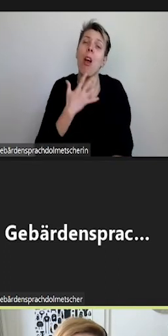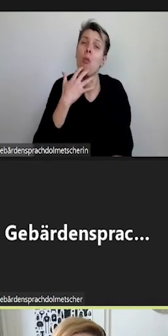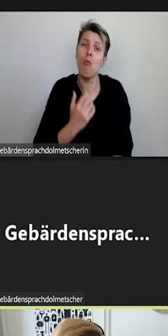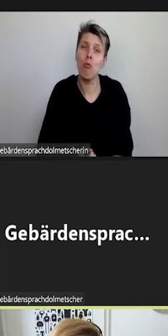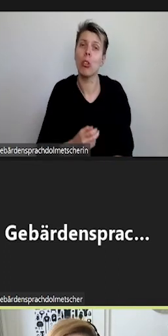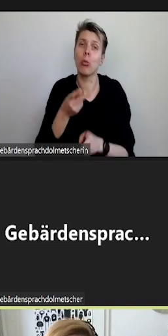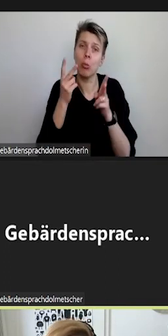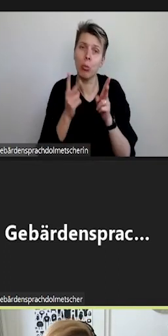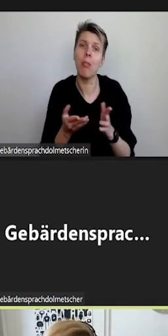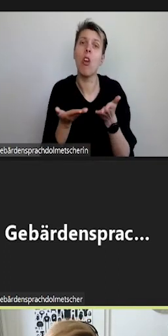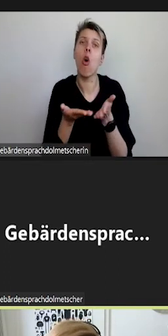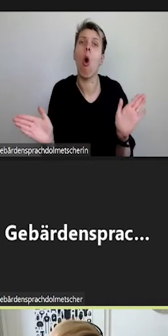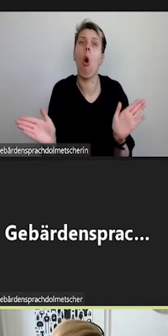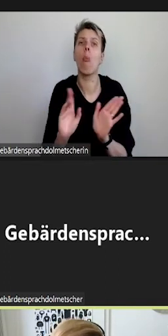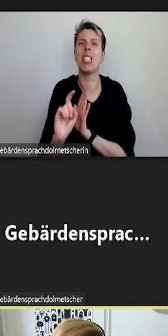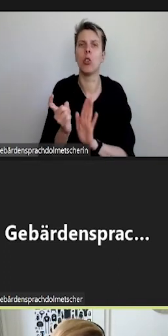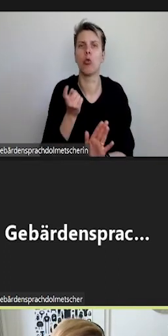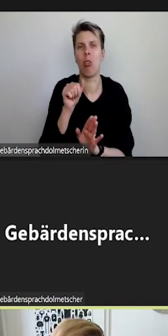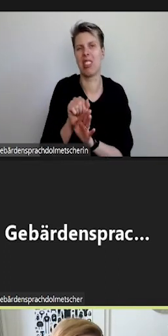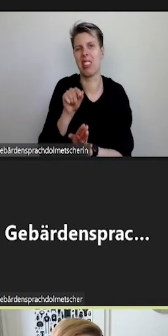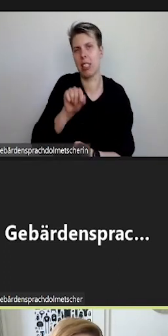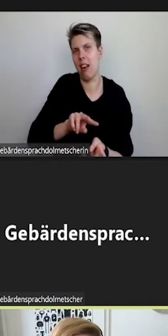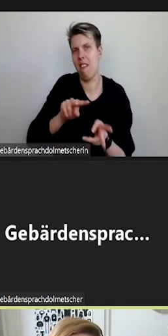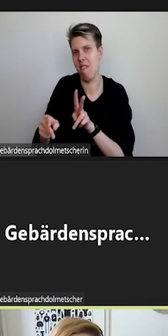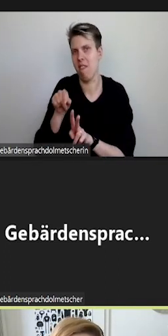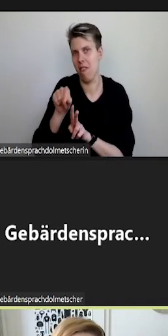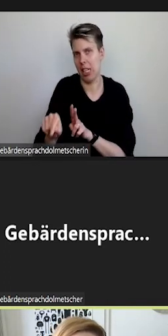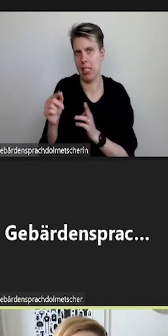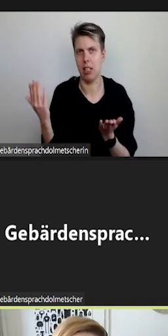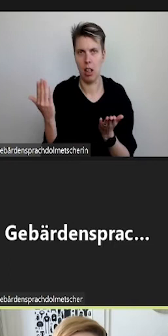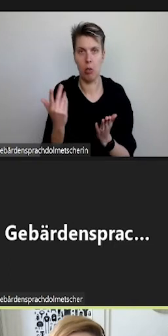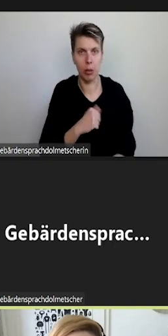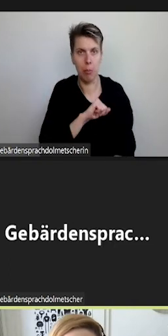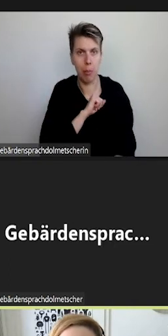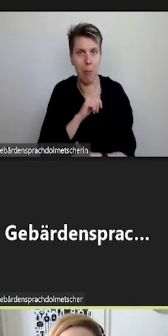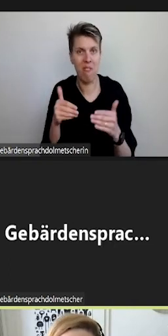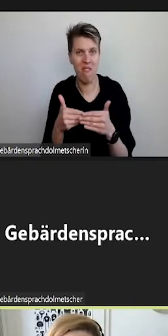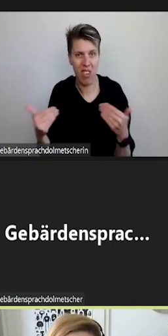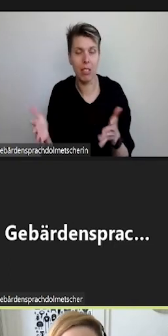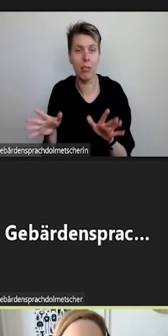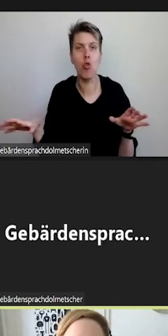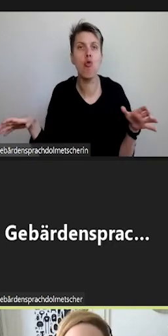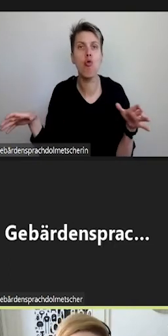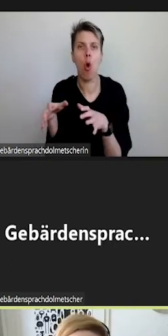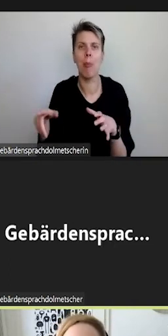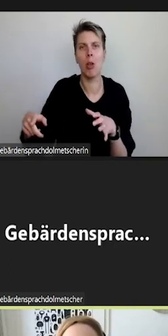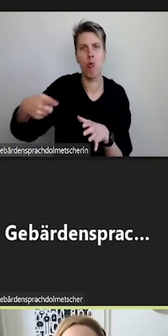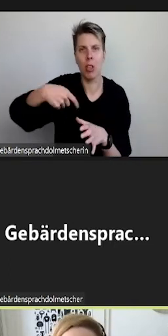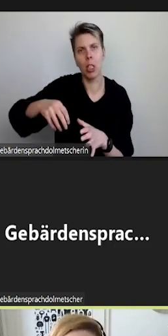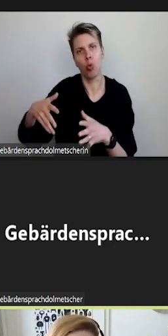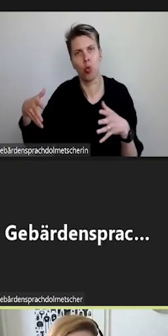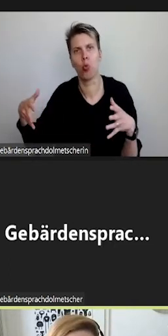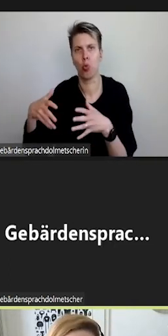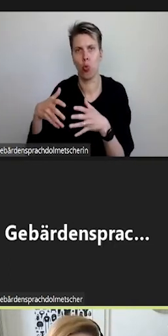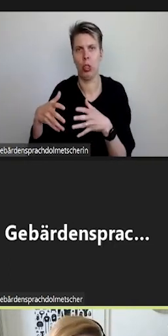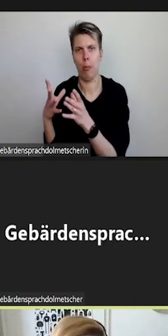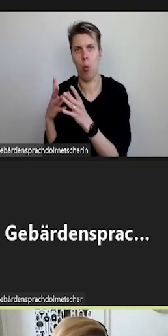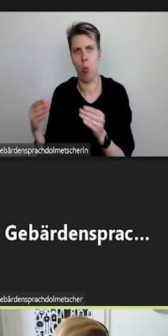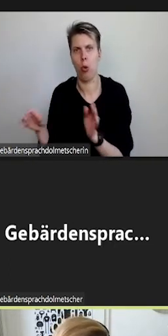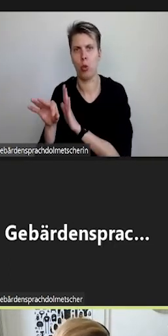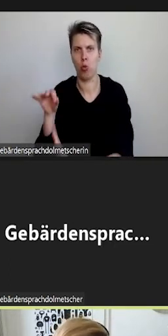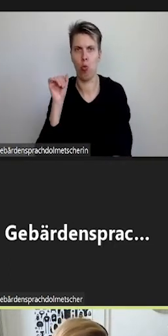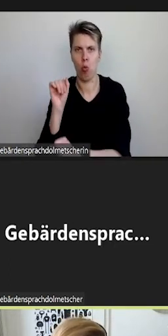auf Open Source wechseln zu können. Denn das würde es möglich machen, in der Community nach Lösungen zu suchen und Lösungen von einem